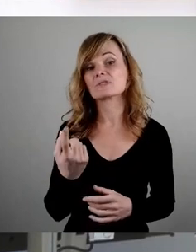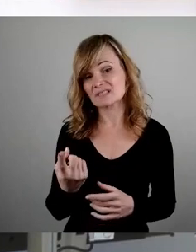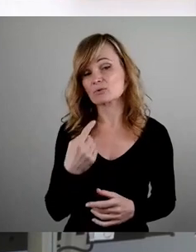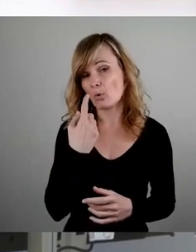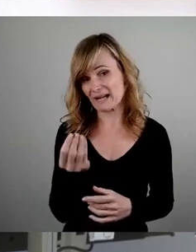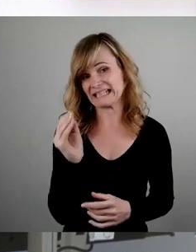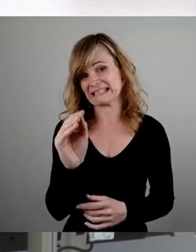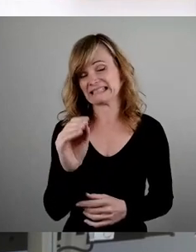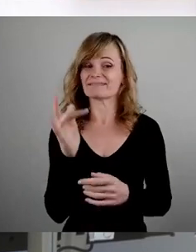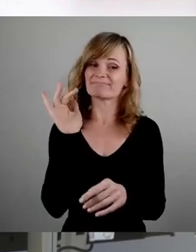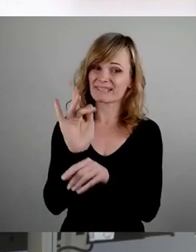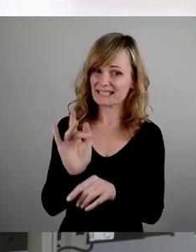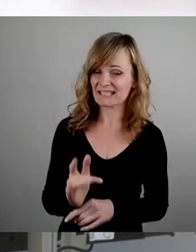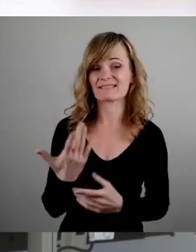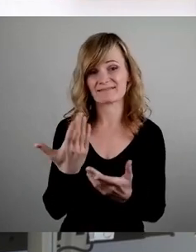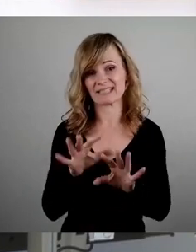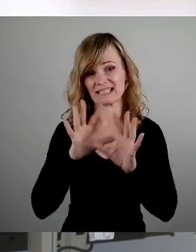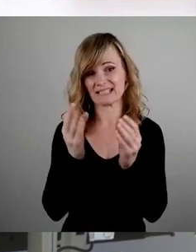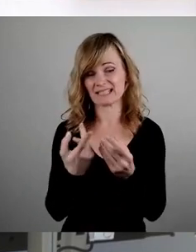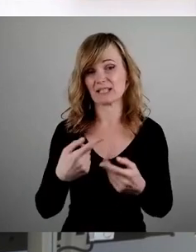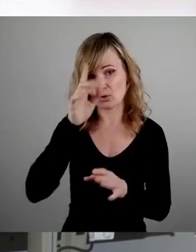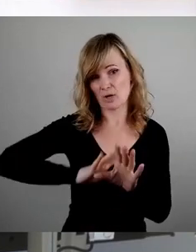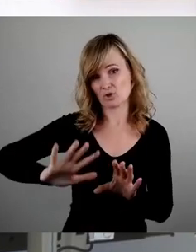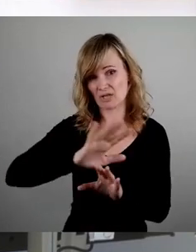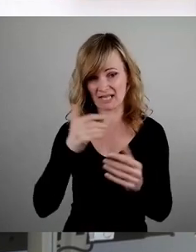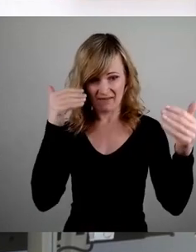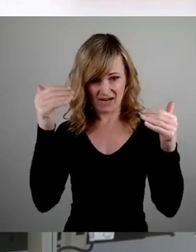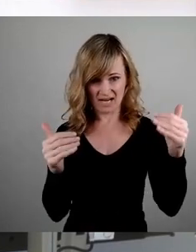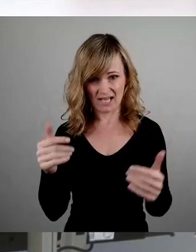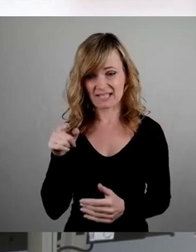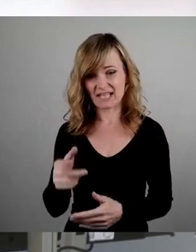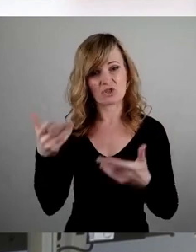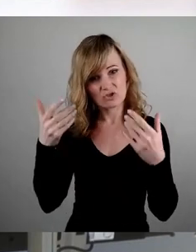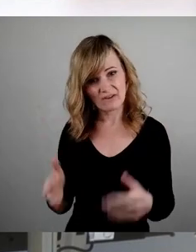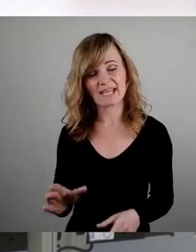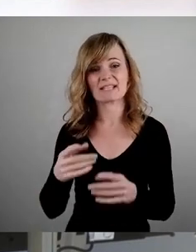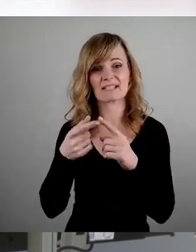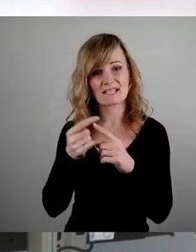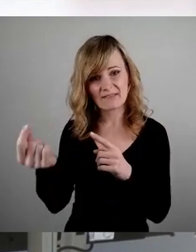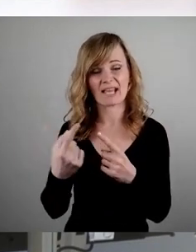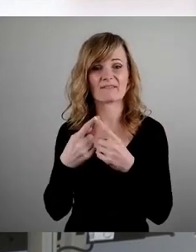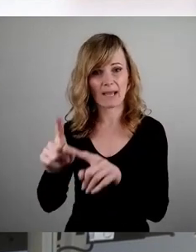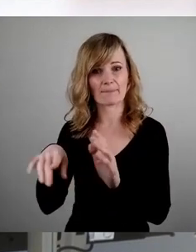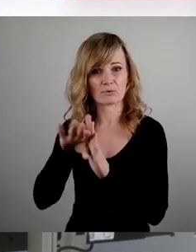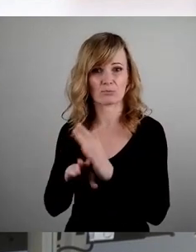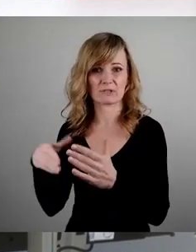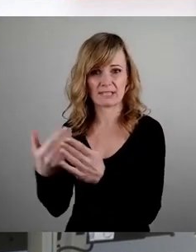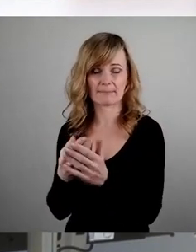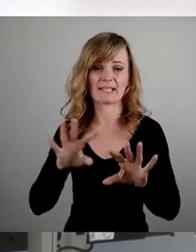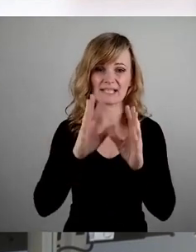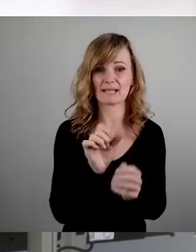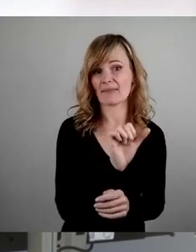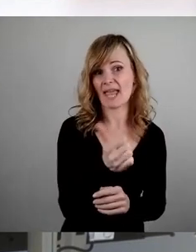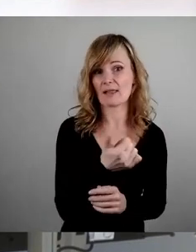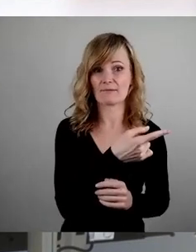ist im bundesweiten Vergleich das schwächste Zweckentfremdungsverbotsgesetz, was es überhaupt gibt. Elf Bundesländer haben schon ein solches